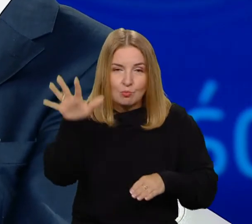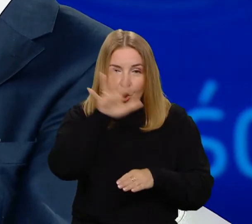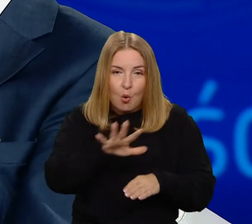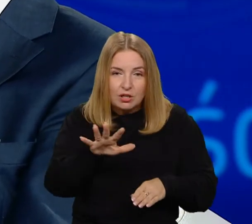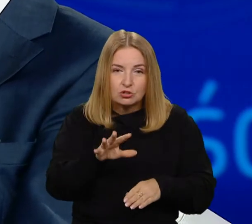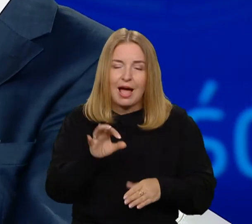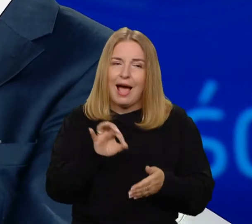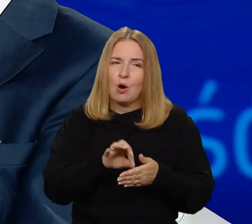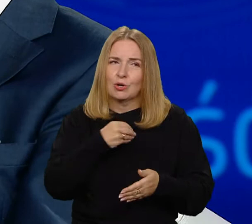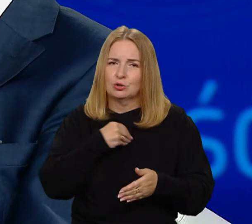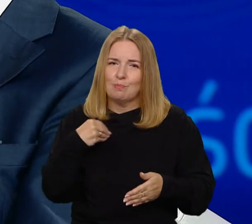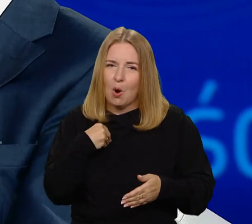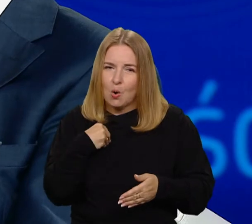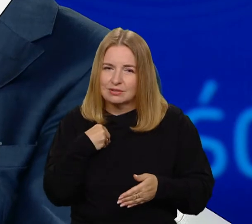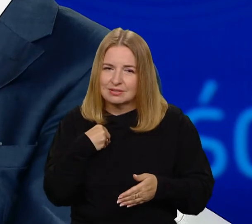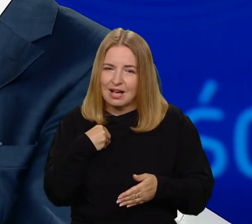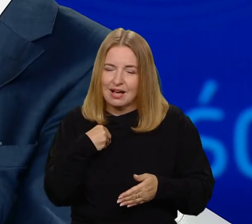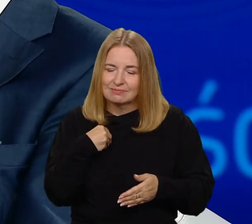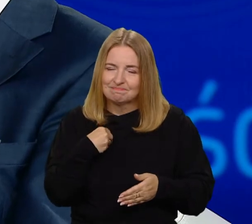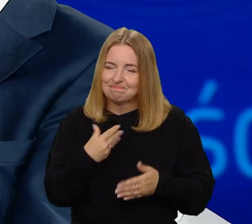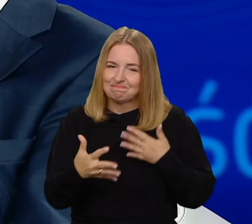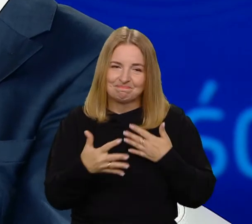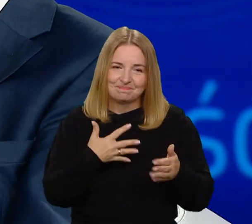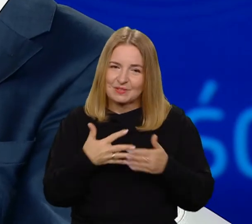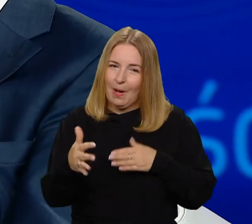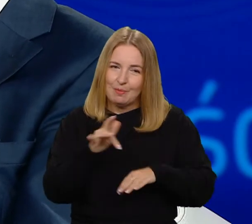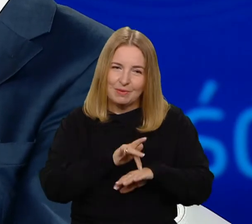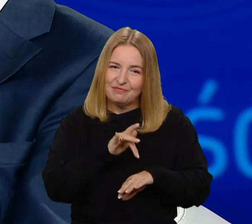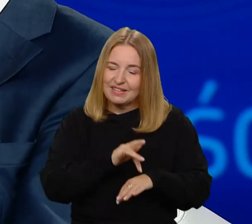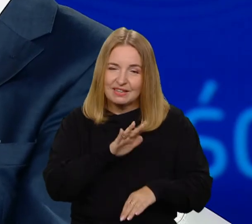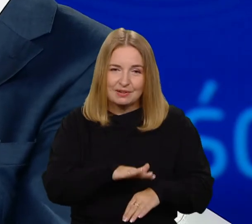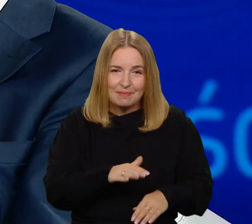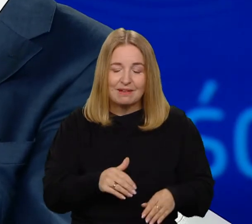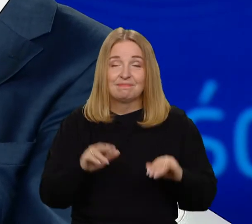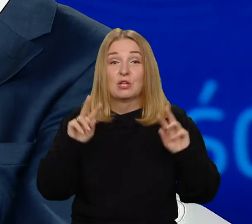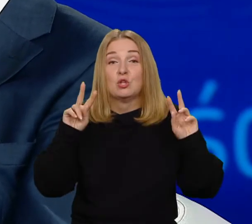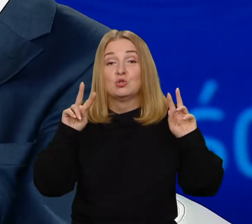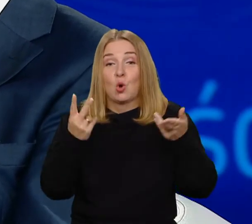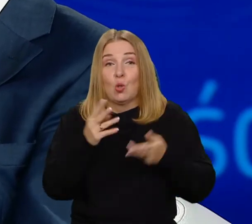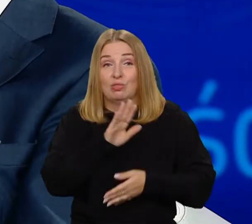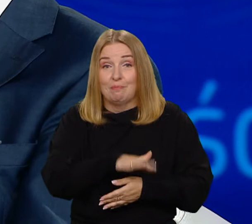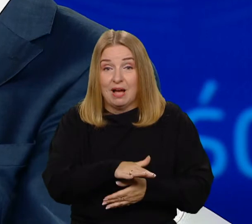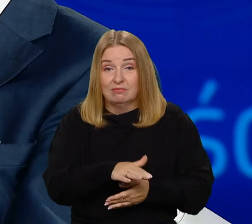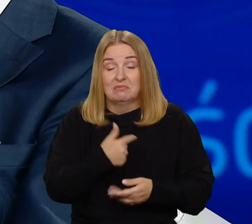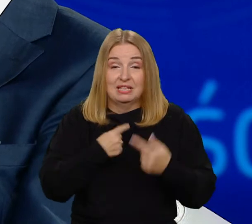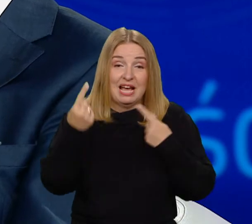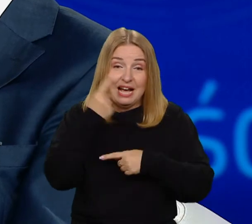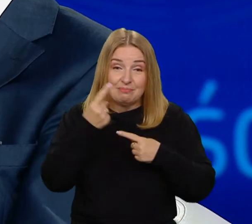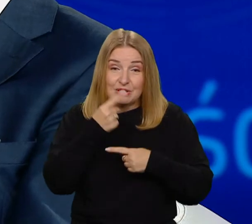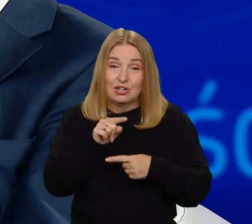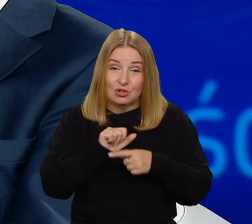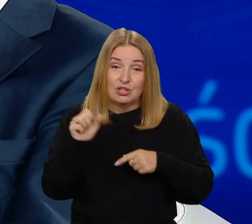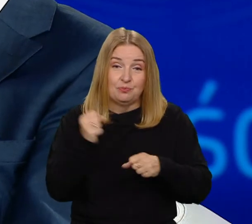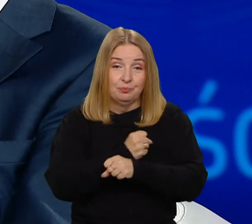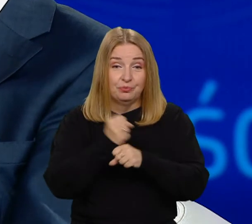Polska i Polacy są na bardzo odległych miejscach. Z czego to wynika, to jest pewien problem na osobną dyskusję.